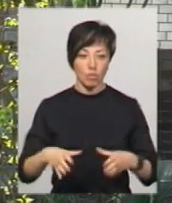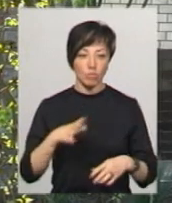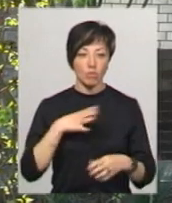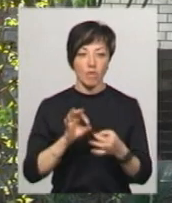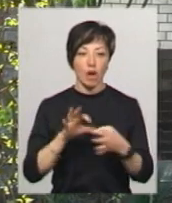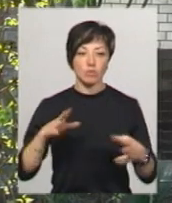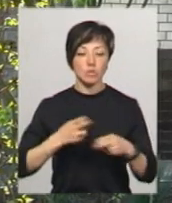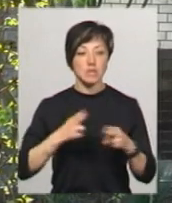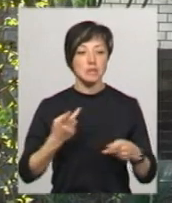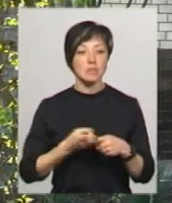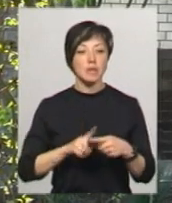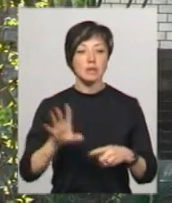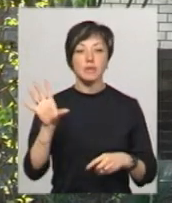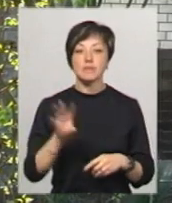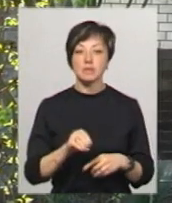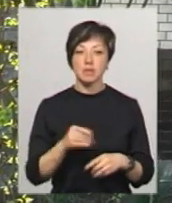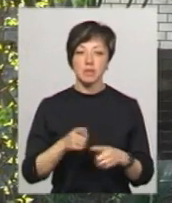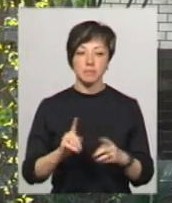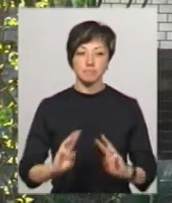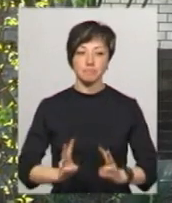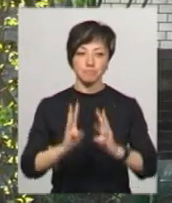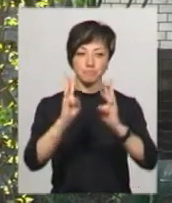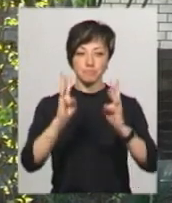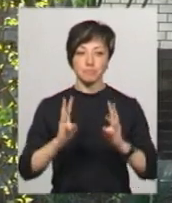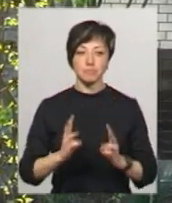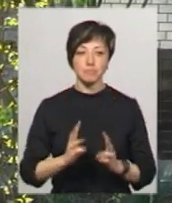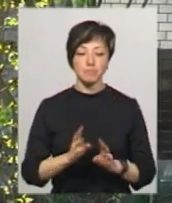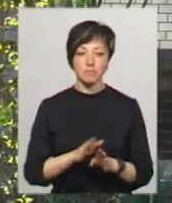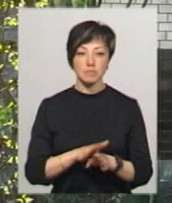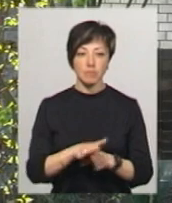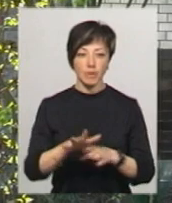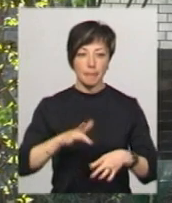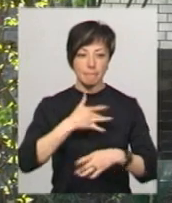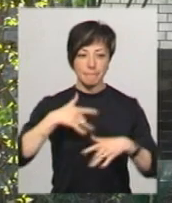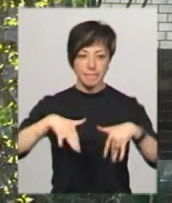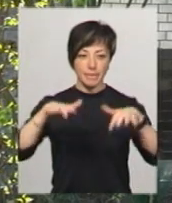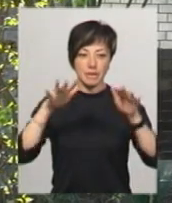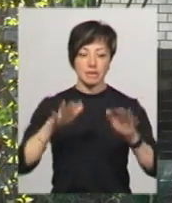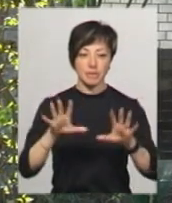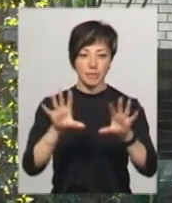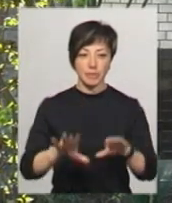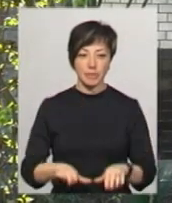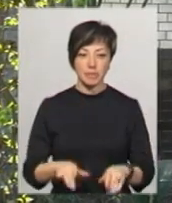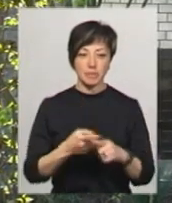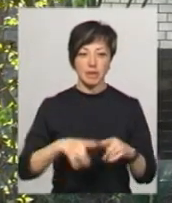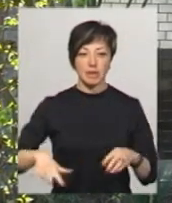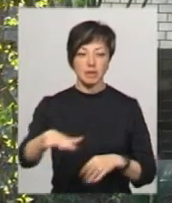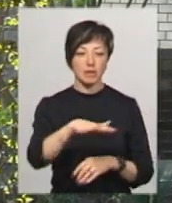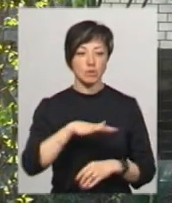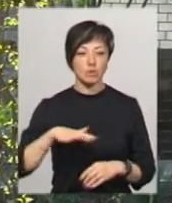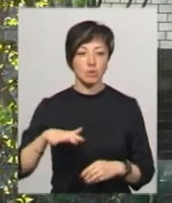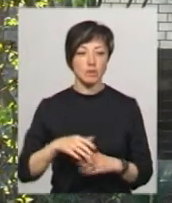Тому все це, столбі огня стояли, ну з пілю, пілю все, вона сідала по території.